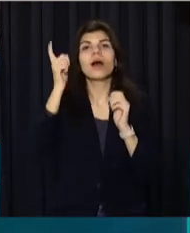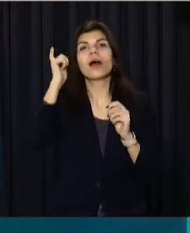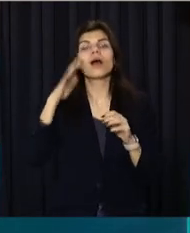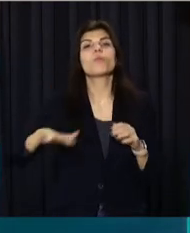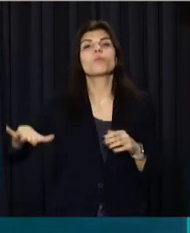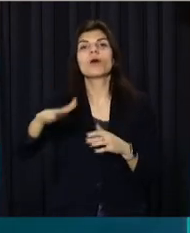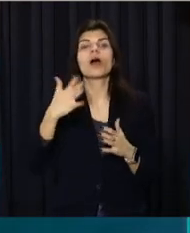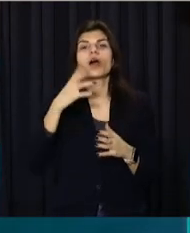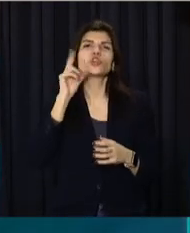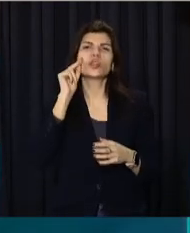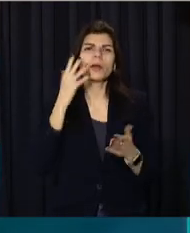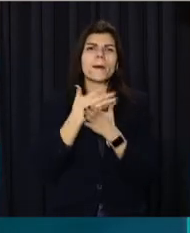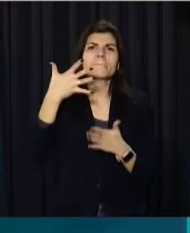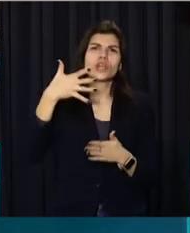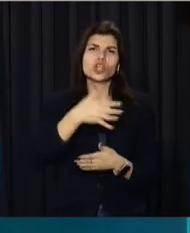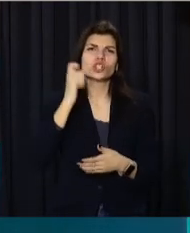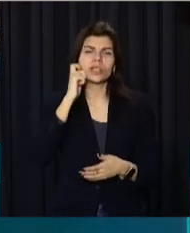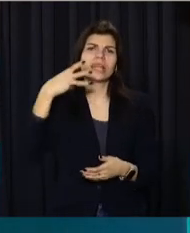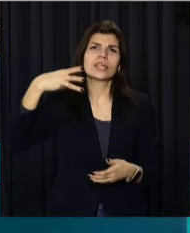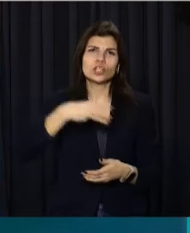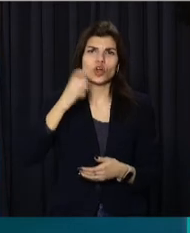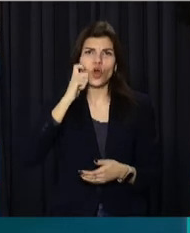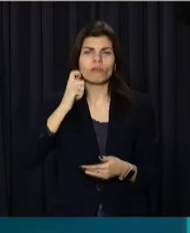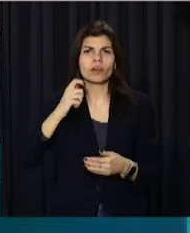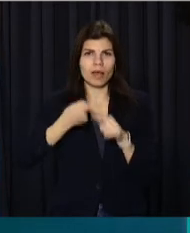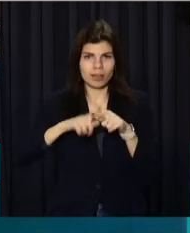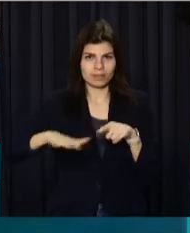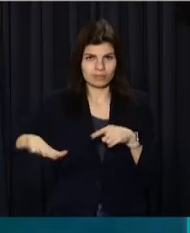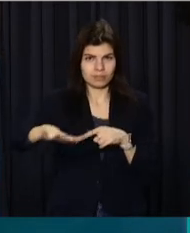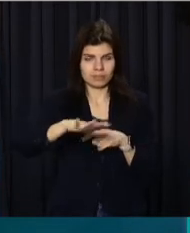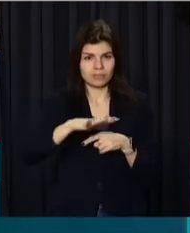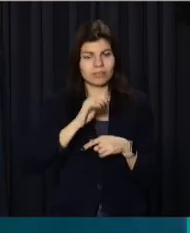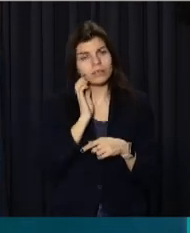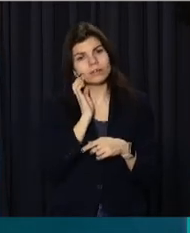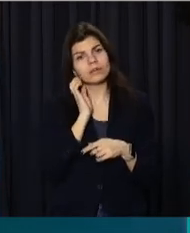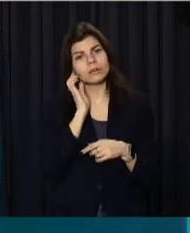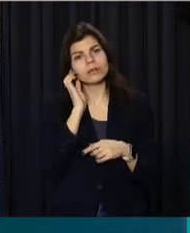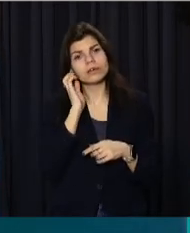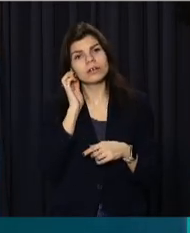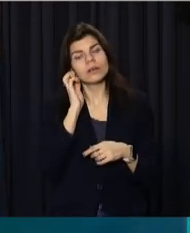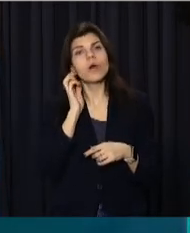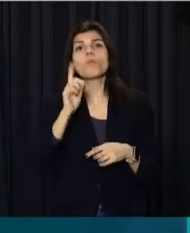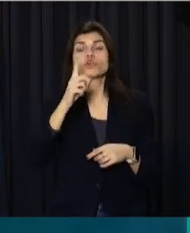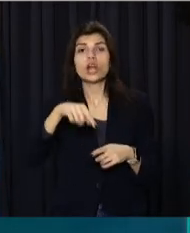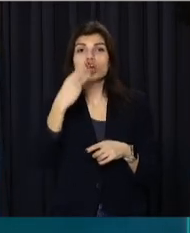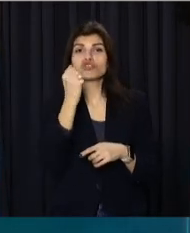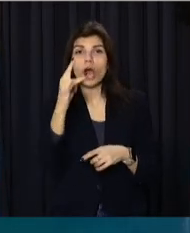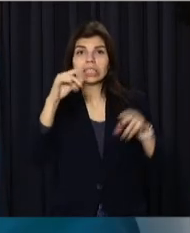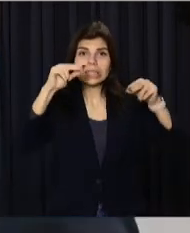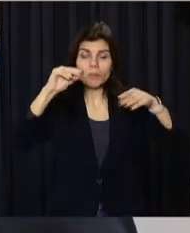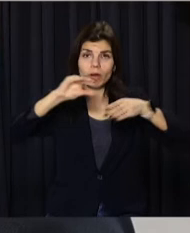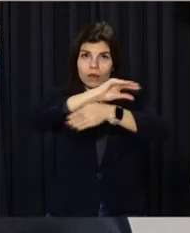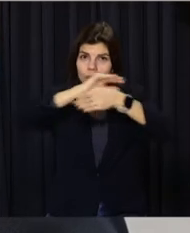які датуються ще 5 тисяч років, 3 тисячі років в цьому діапазоні, оскільки це багатошарові поселення, місця